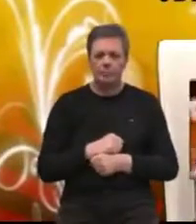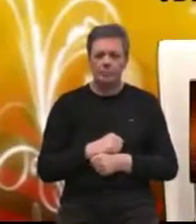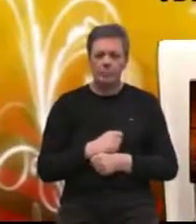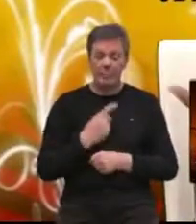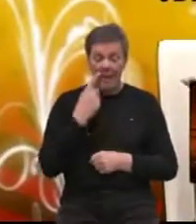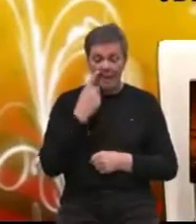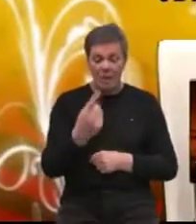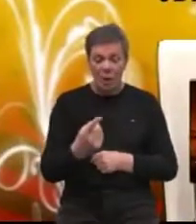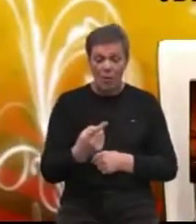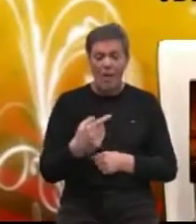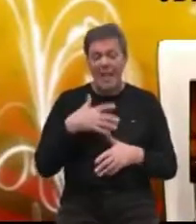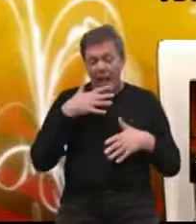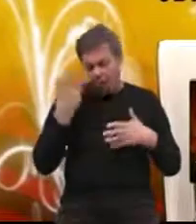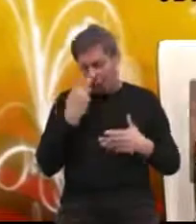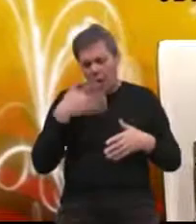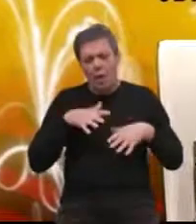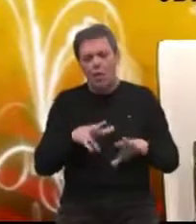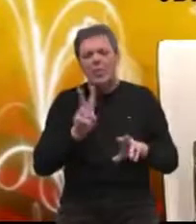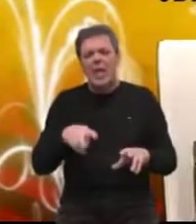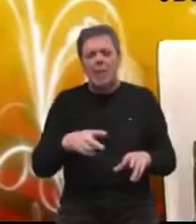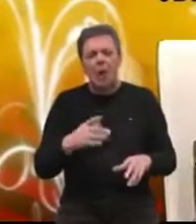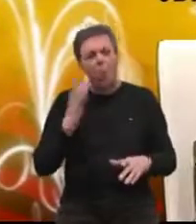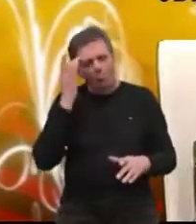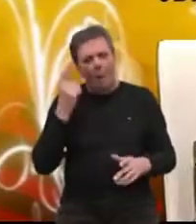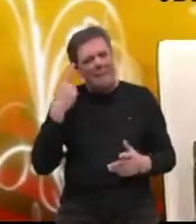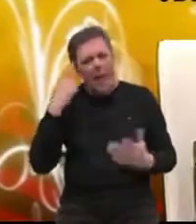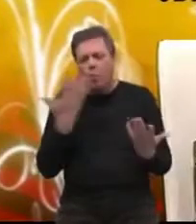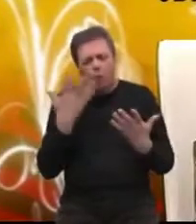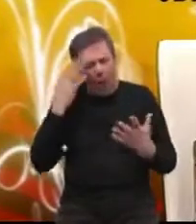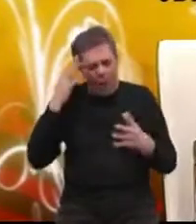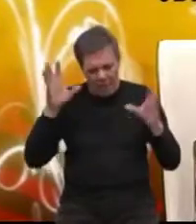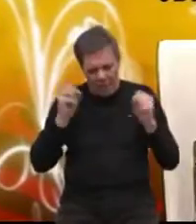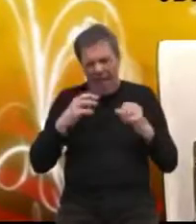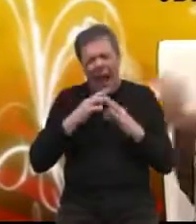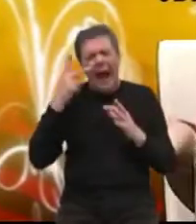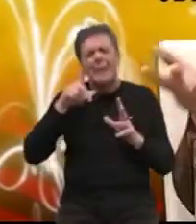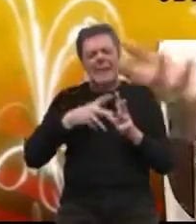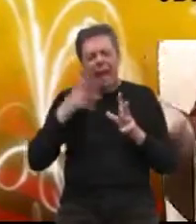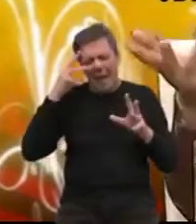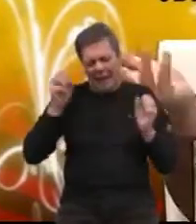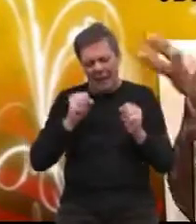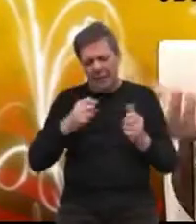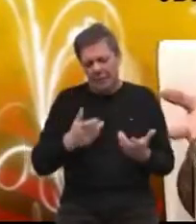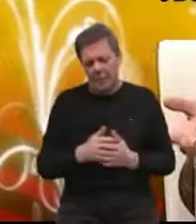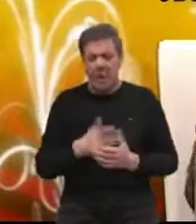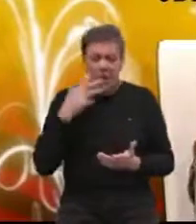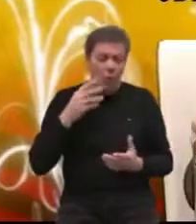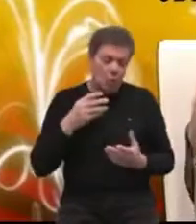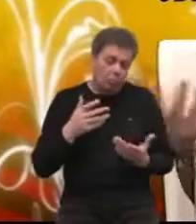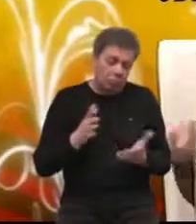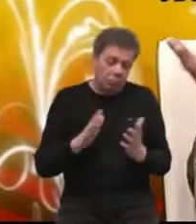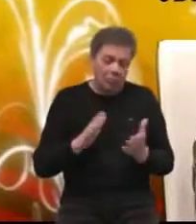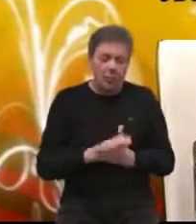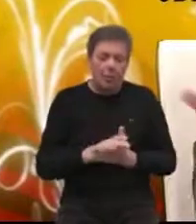Vidlo se u stvari da ljudi ipak imaju pojam o demenciji Alzheimerovoj bolesti, ako su neke tu izjave bile, ali